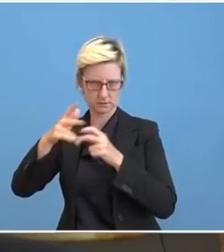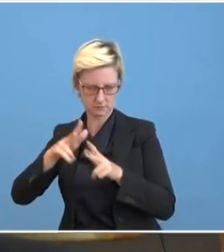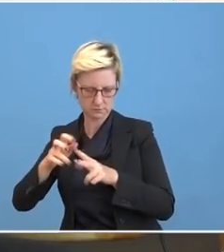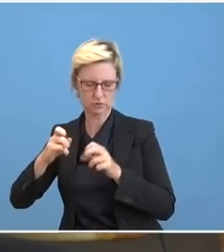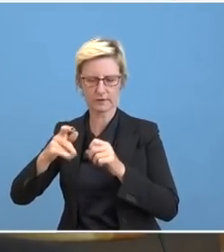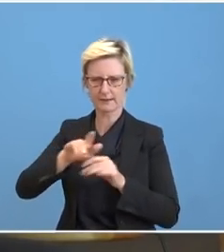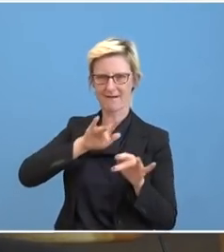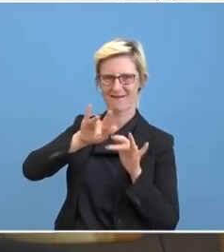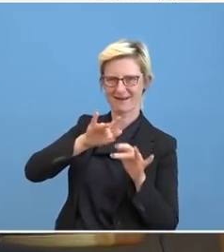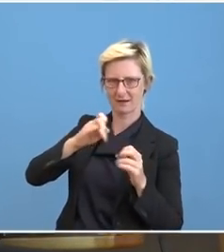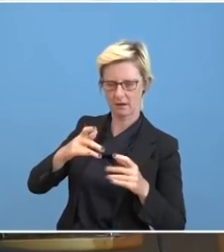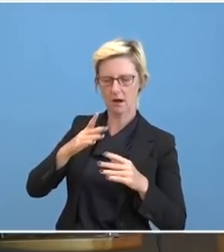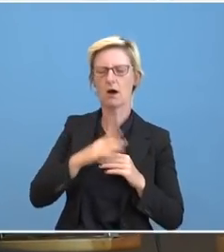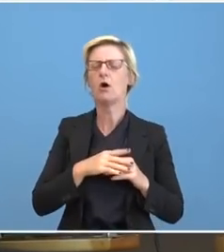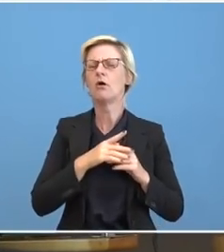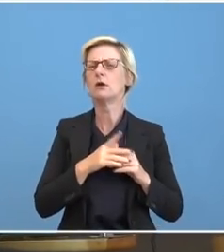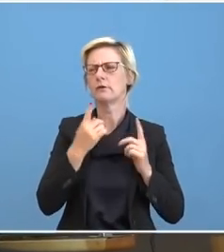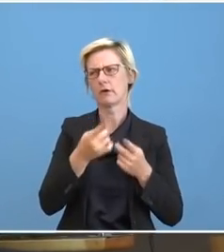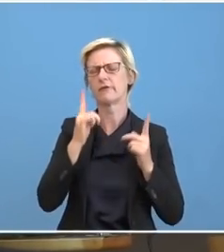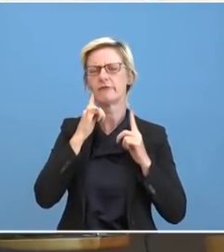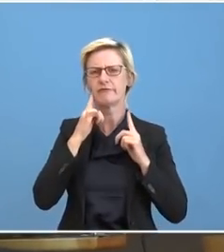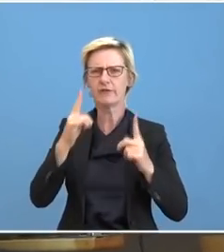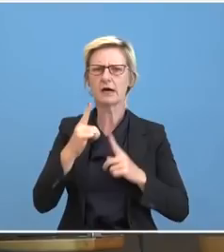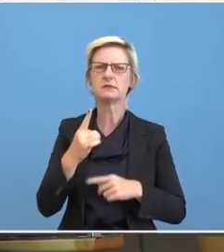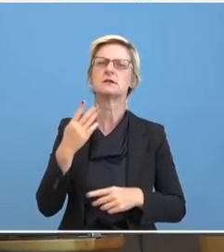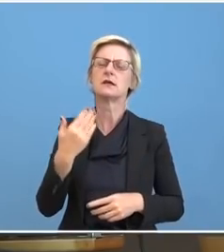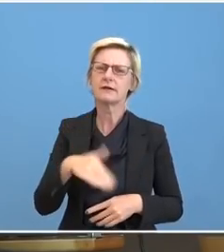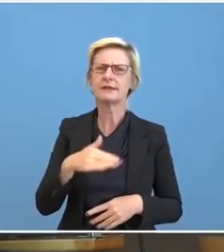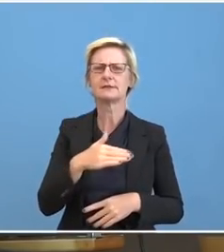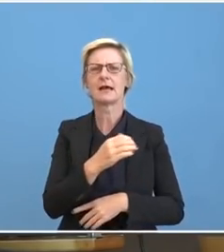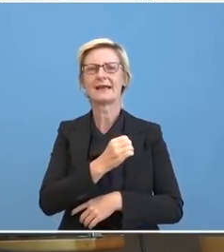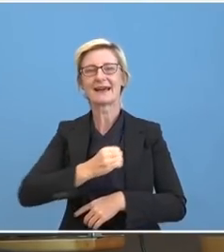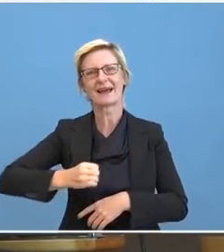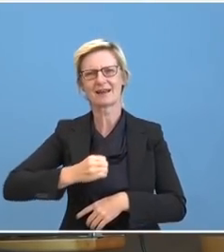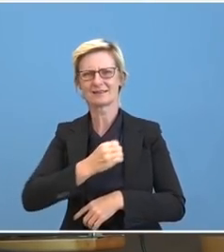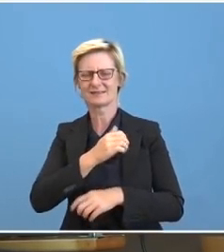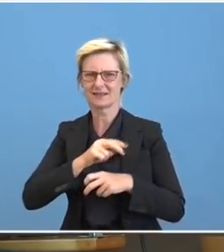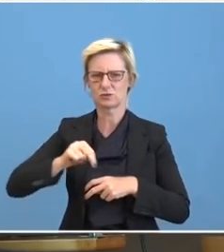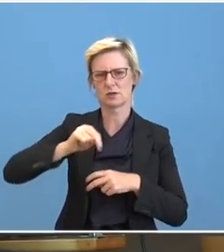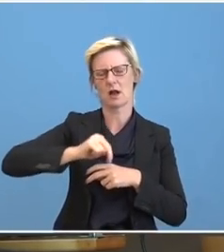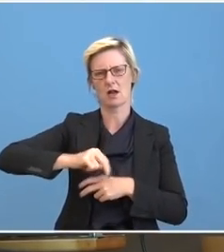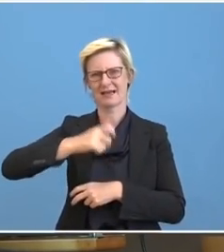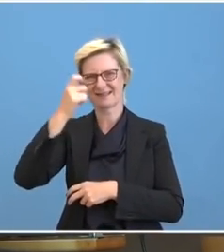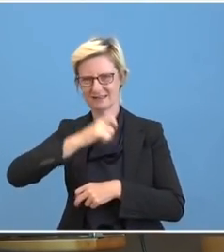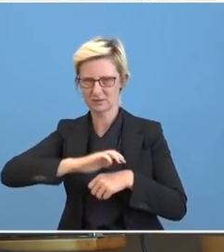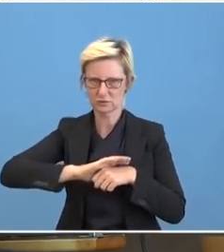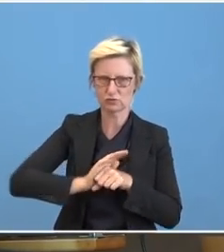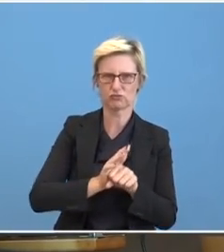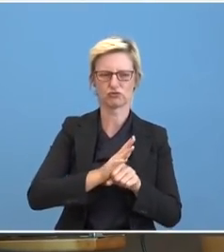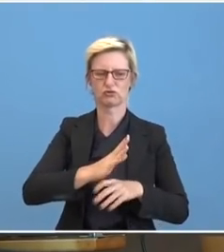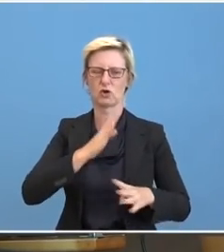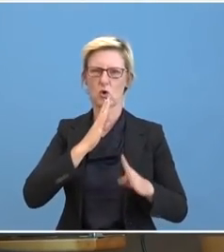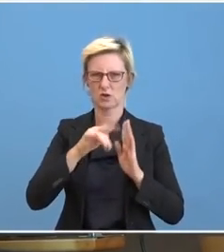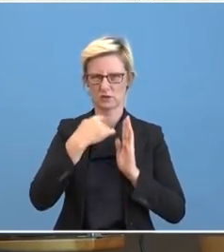Herr Nawalny in der Vergangenheit auch immer wieder durch rassistische und rechtsnationalistische Positionen aufgefallen,